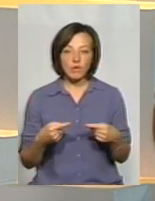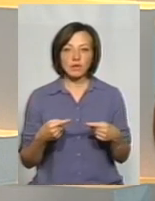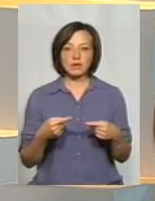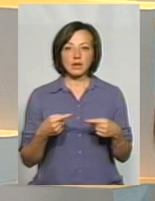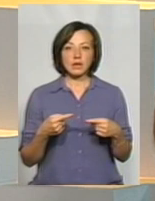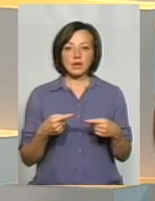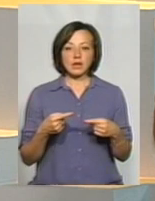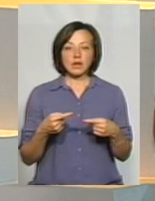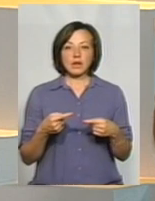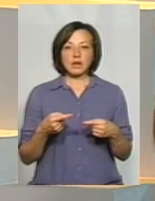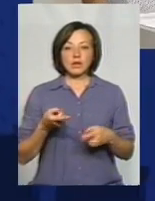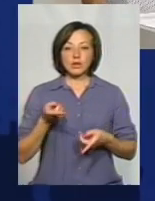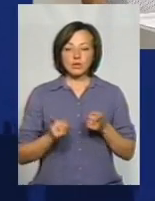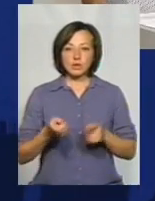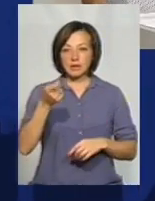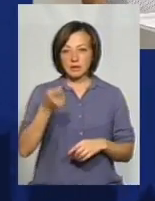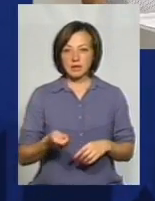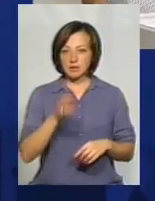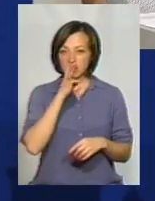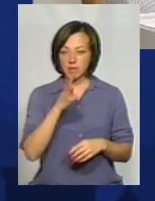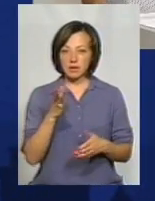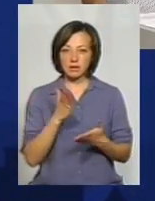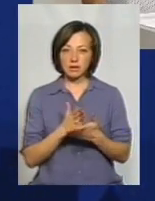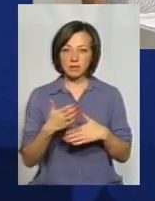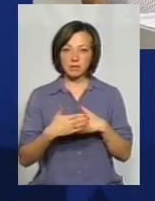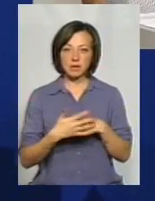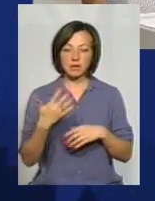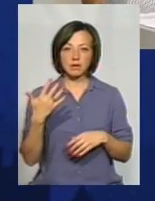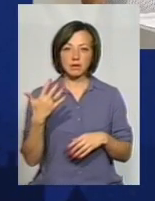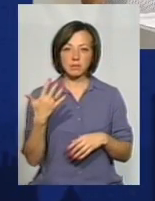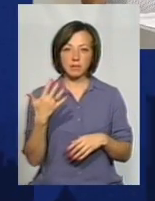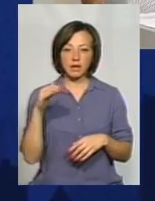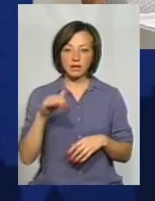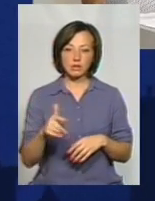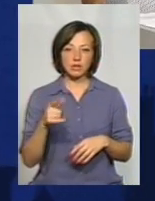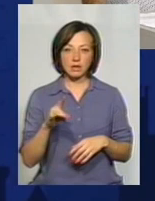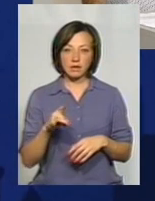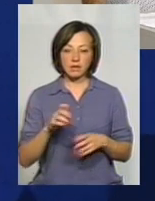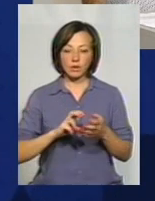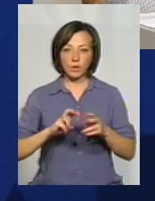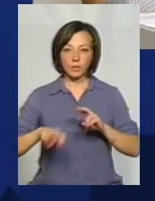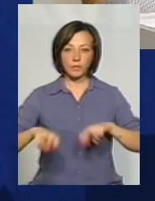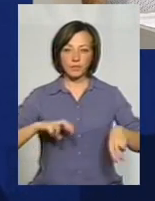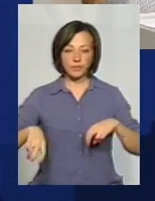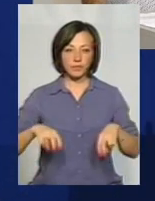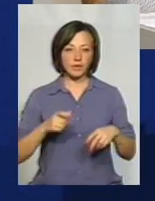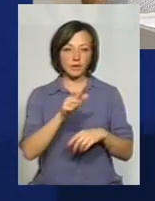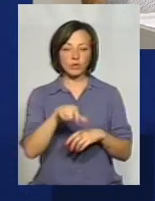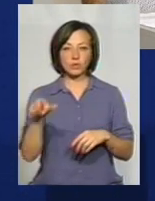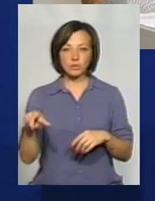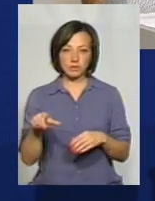потім надзвичайно низька зарплата, яка там складає біля 5 тисяч гривень, відтік, величезна кількість відтік